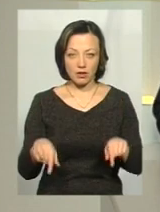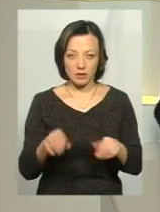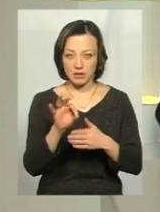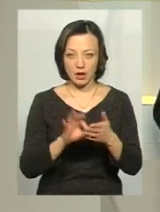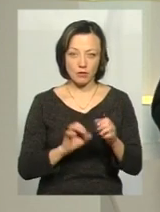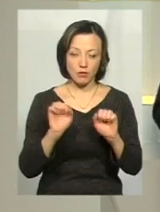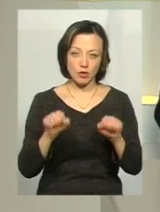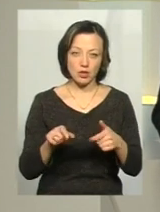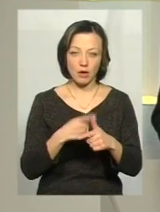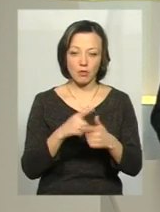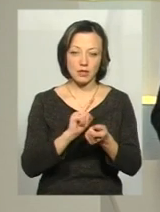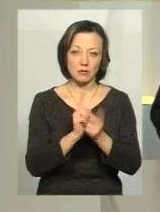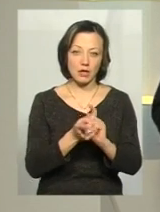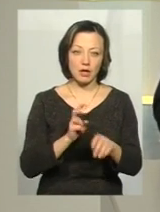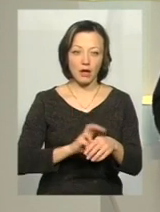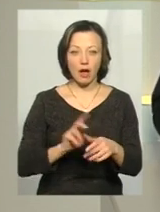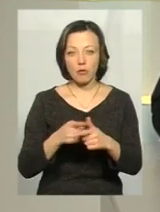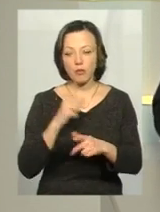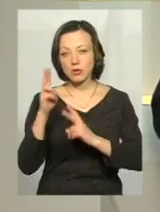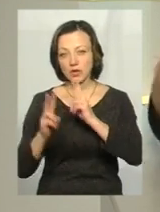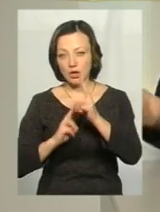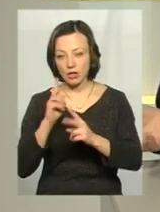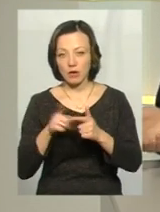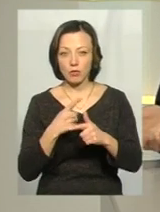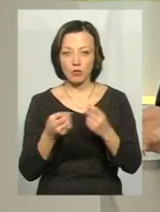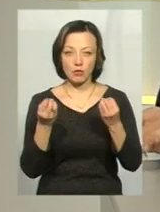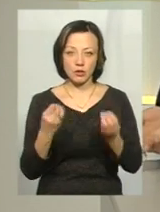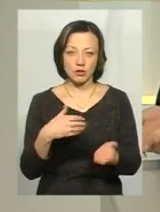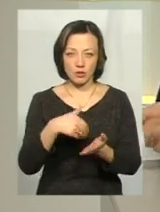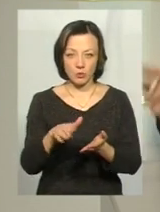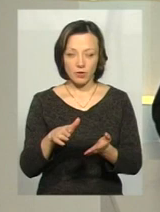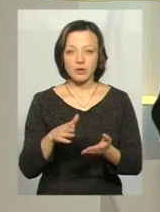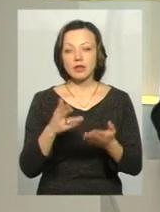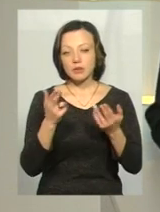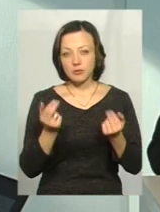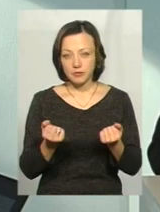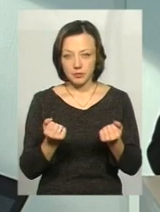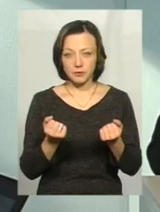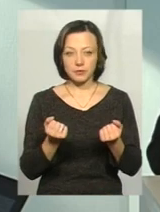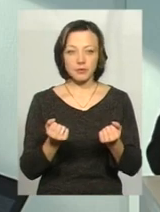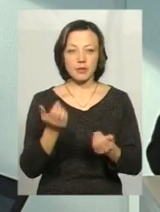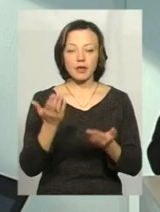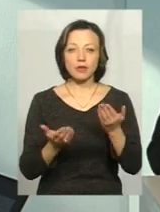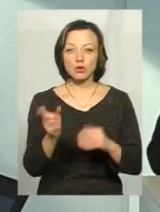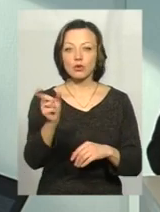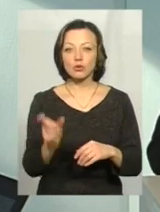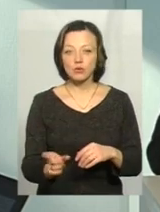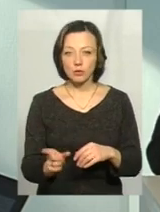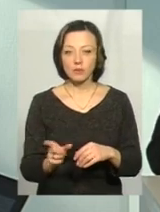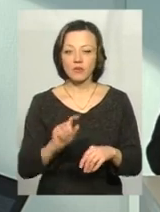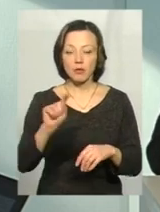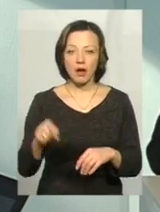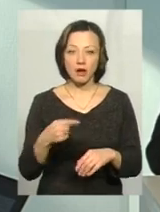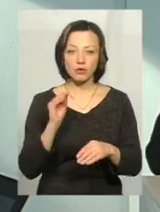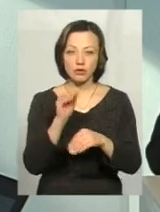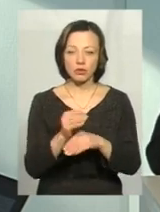зразу може або змінити лікаря, або поскаржитись, або просто відмовитись? Так, якщо від особи вимагають